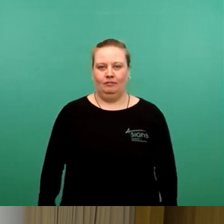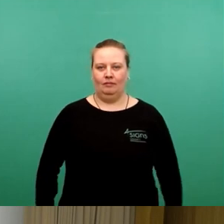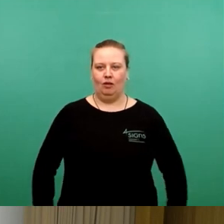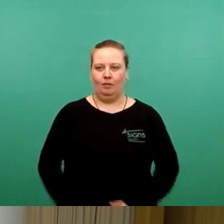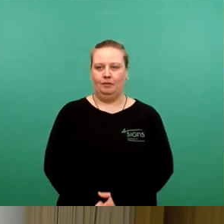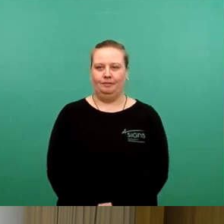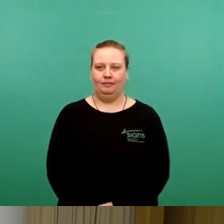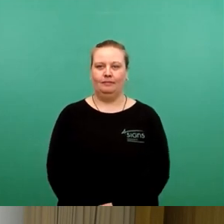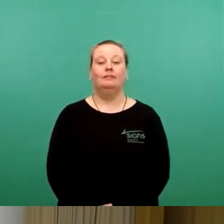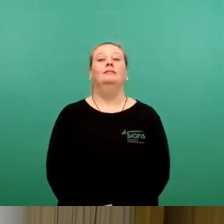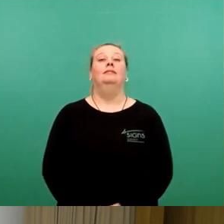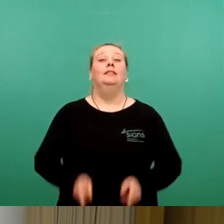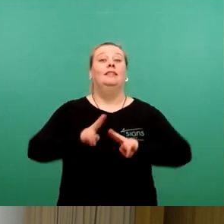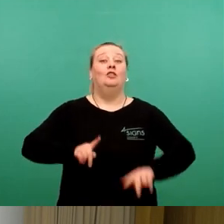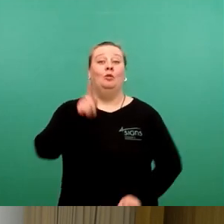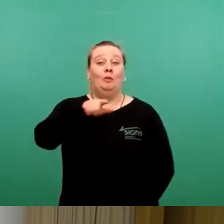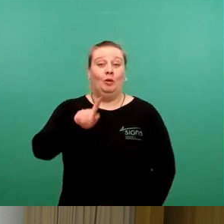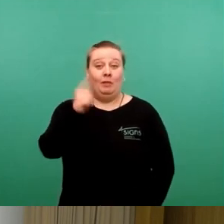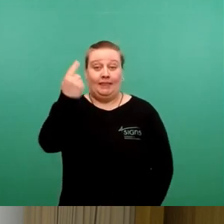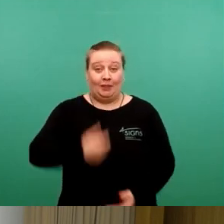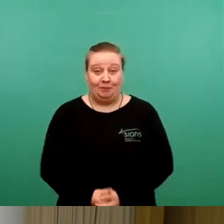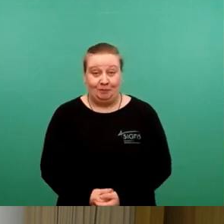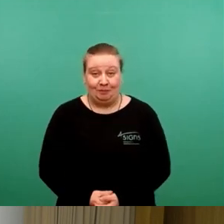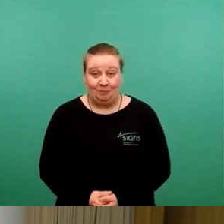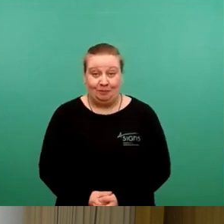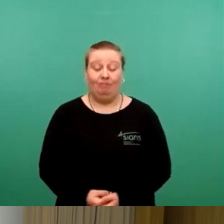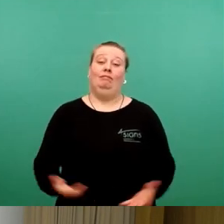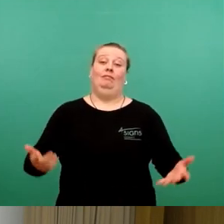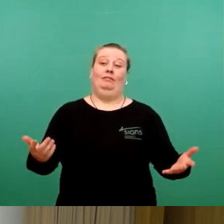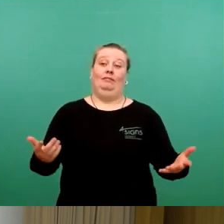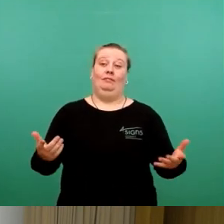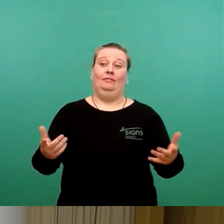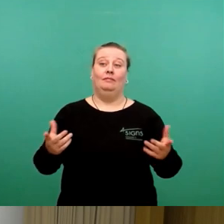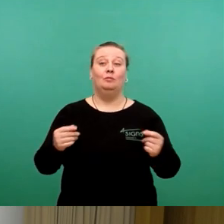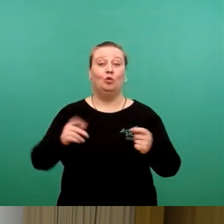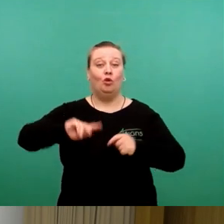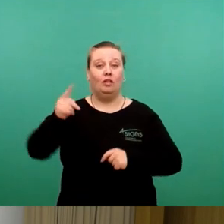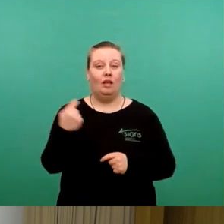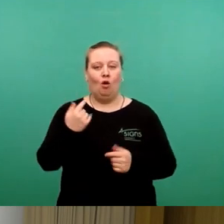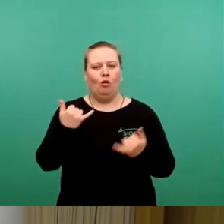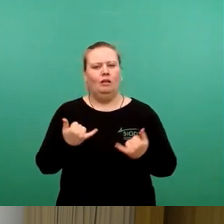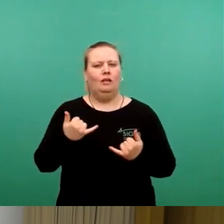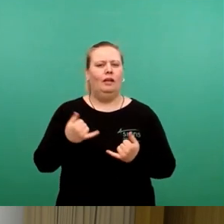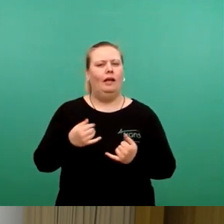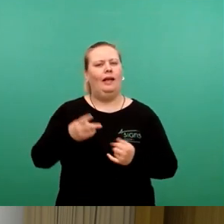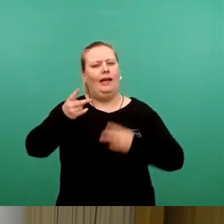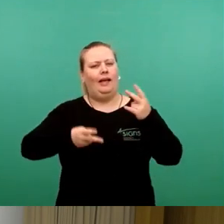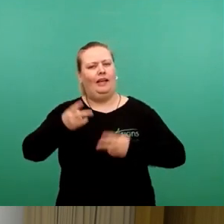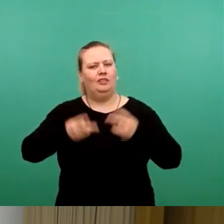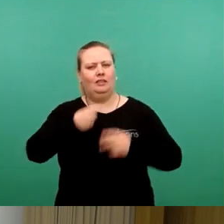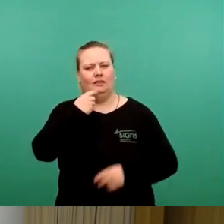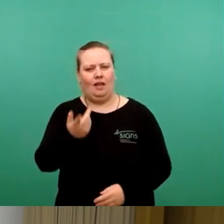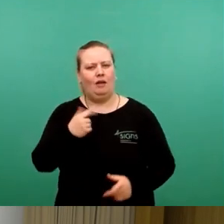Sehr geehrter Herr Oberbürgermeister, ja, Paktas und Zerwander, sagen die Juristen. Gleiches sollte auch, nämlich die